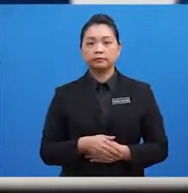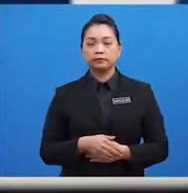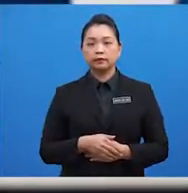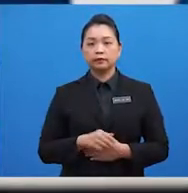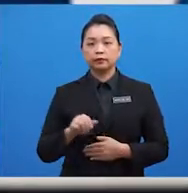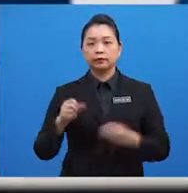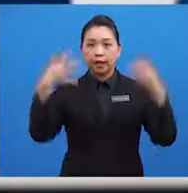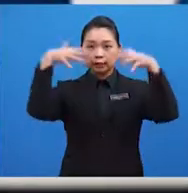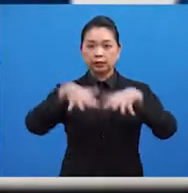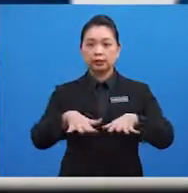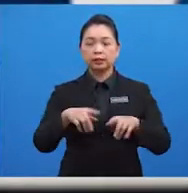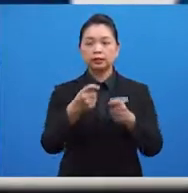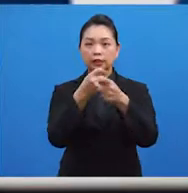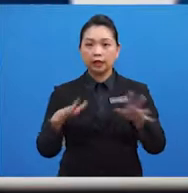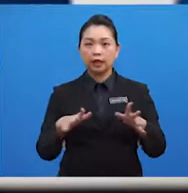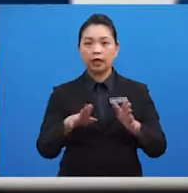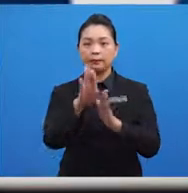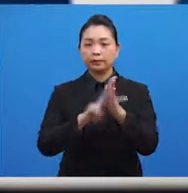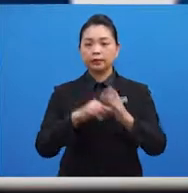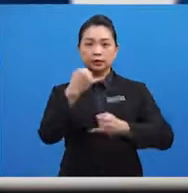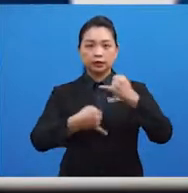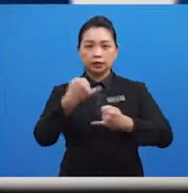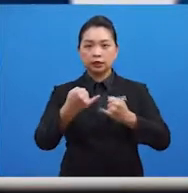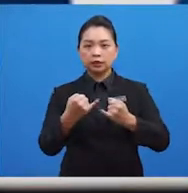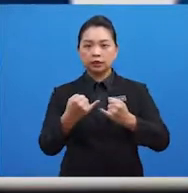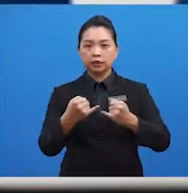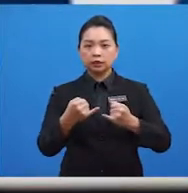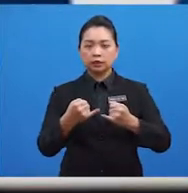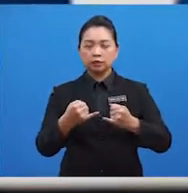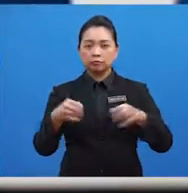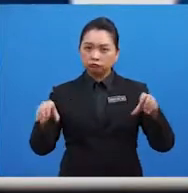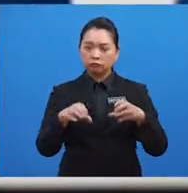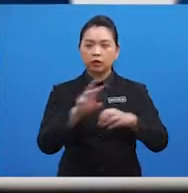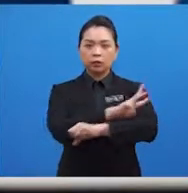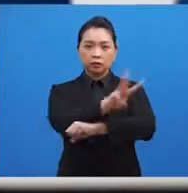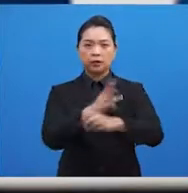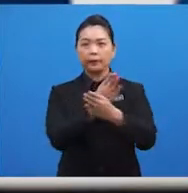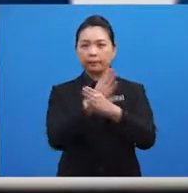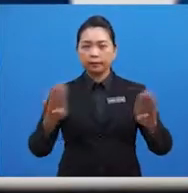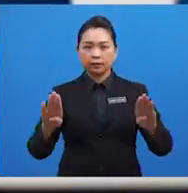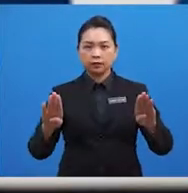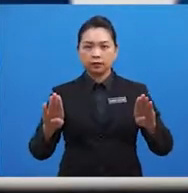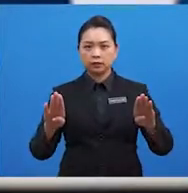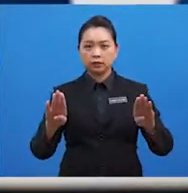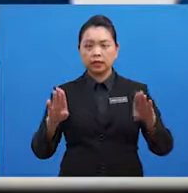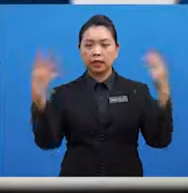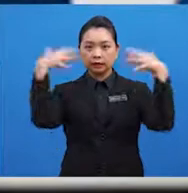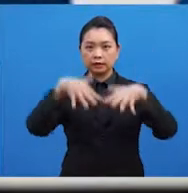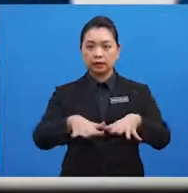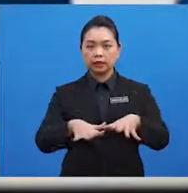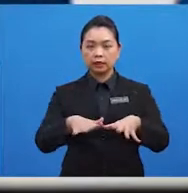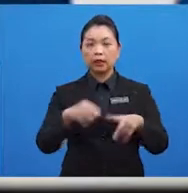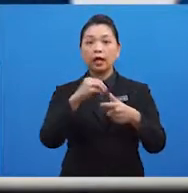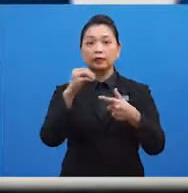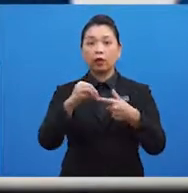ASEAN telah berjaya menubuhkan kawasan perdagangan bebas ASEAN atau dikenali sebagai